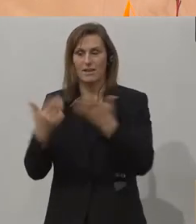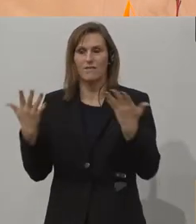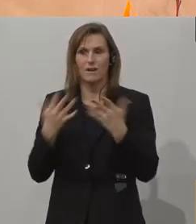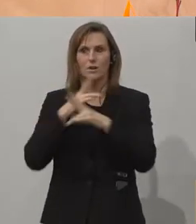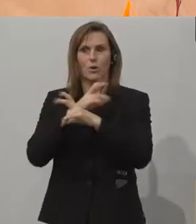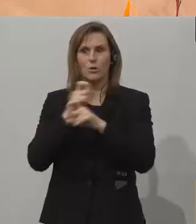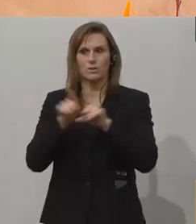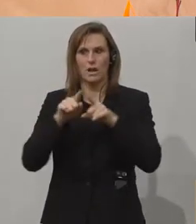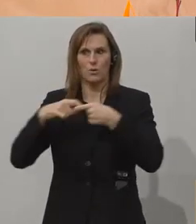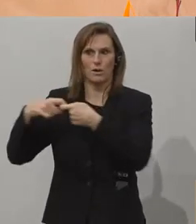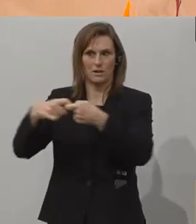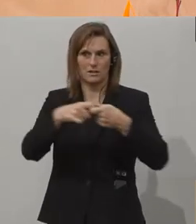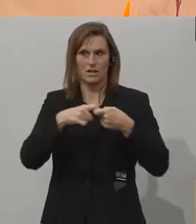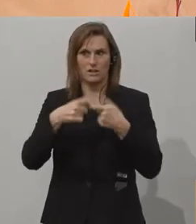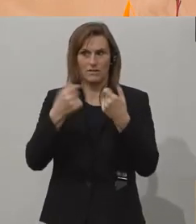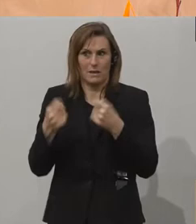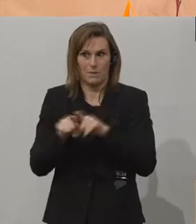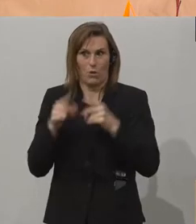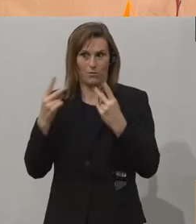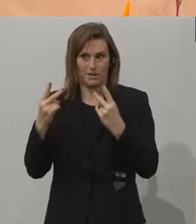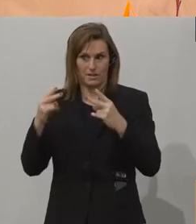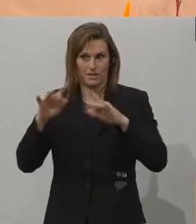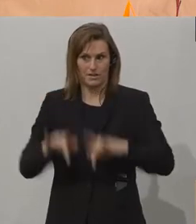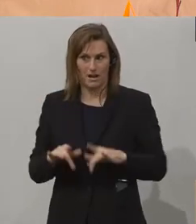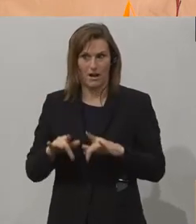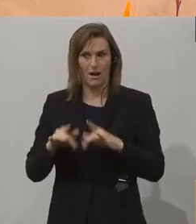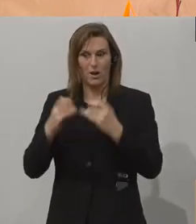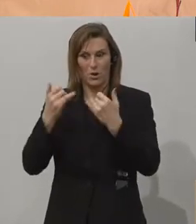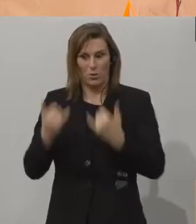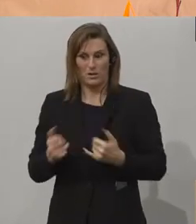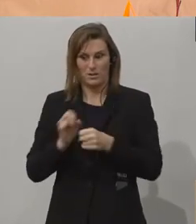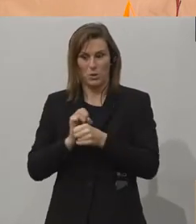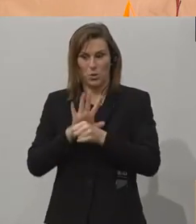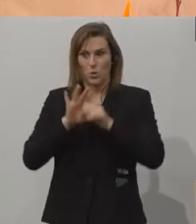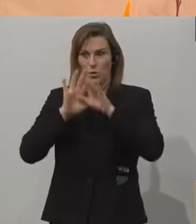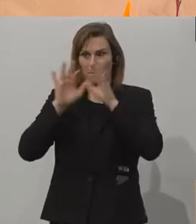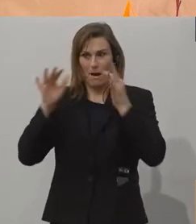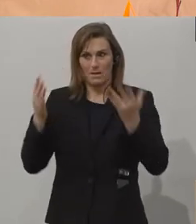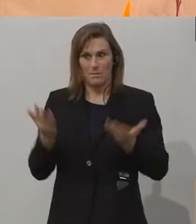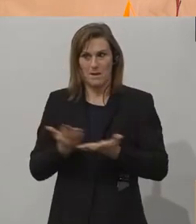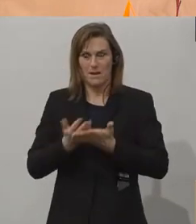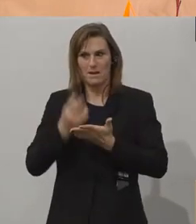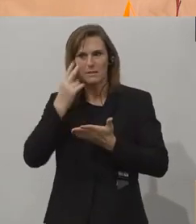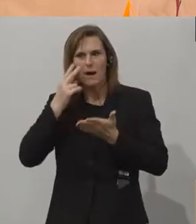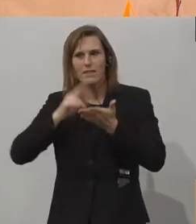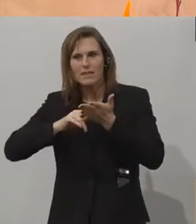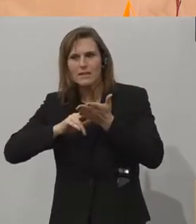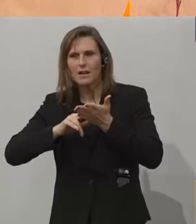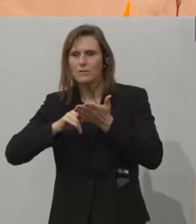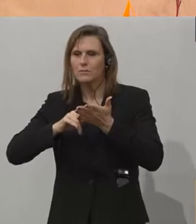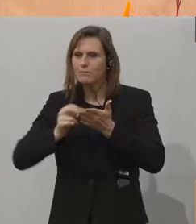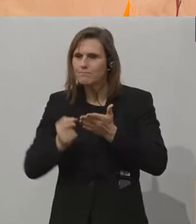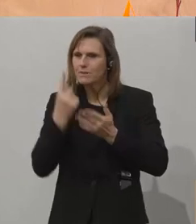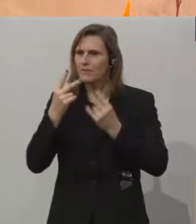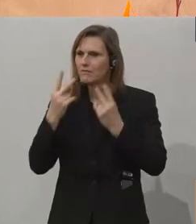Österreich gesellschaftliche Relevanz hat und vor allem die Pandemie, die vor allem die Digitalisierung als Beschleuniger aufgebracht hat,